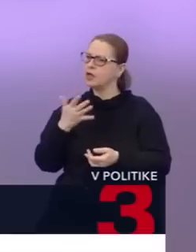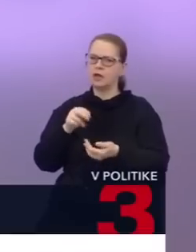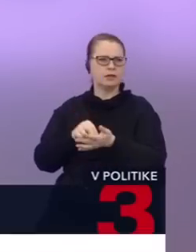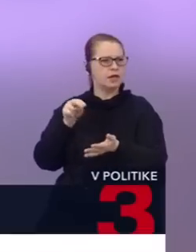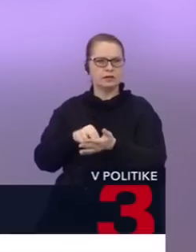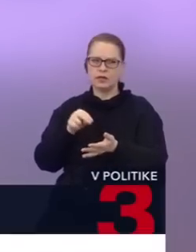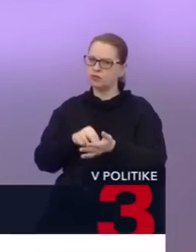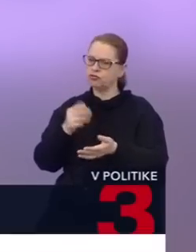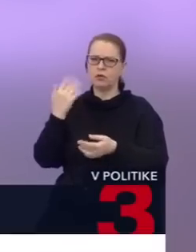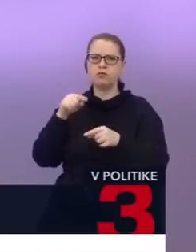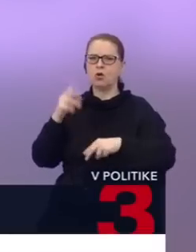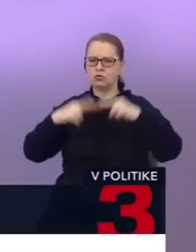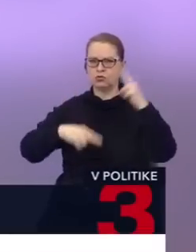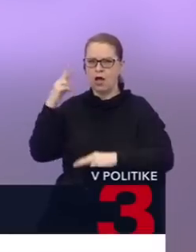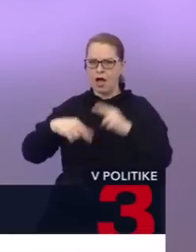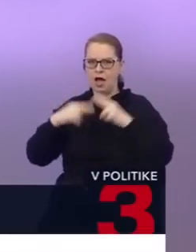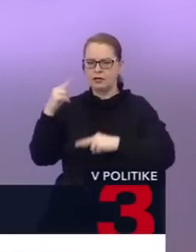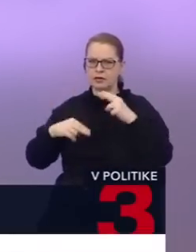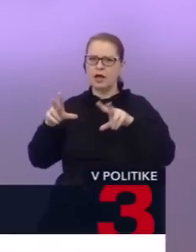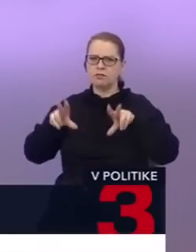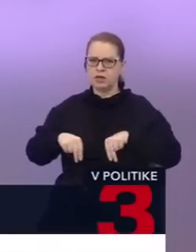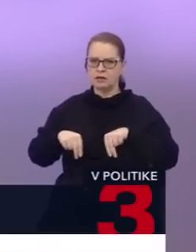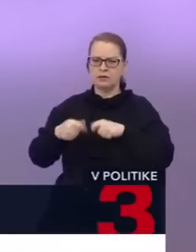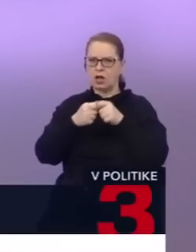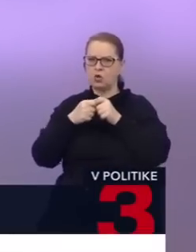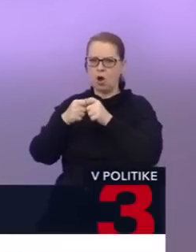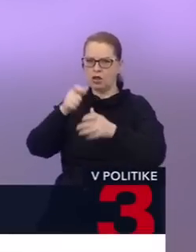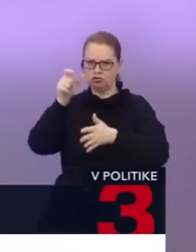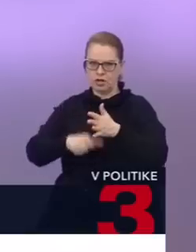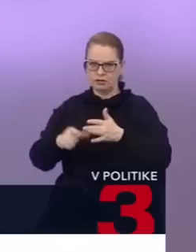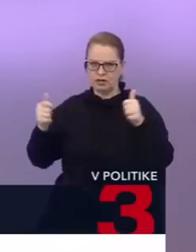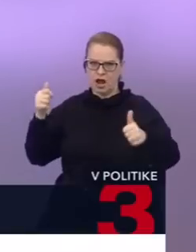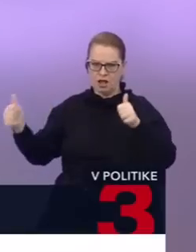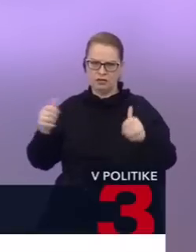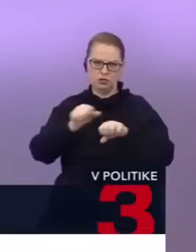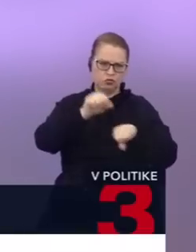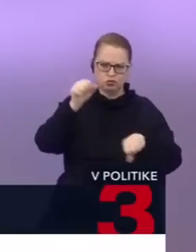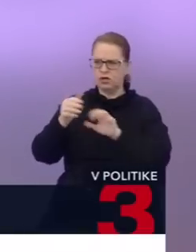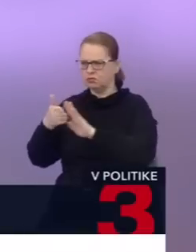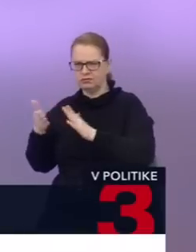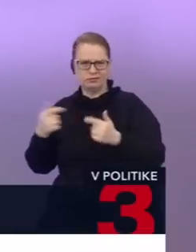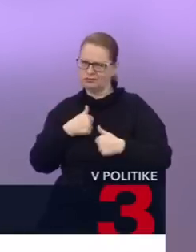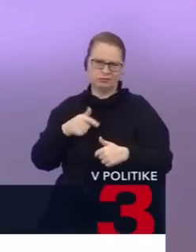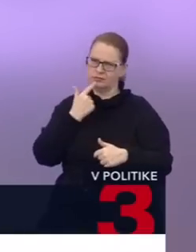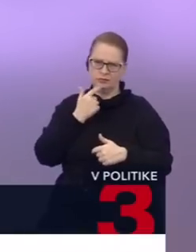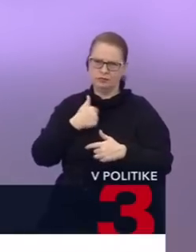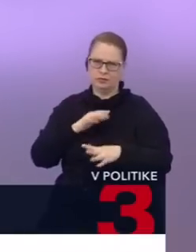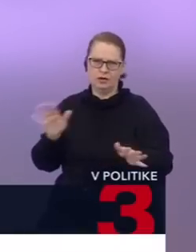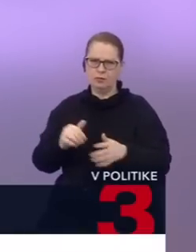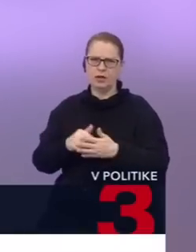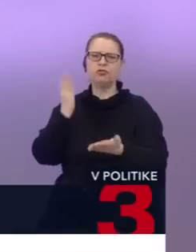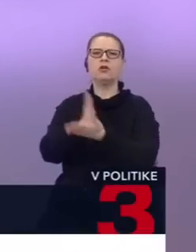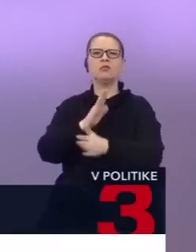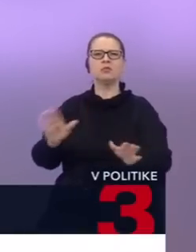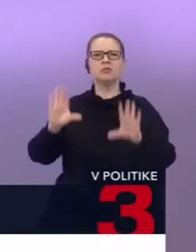boli tie spory medzi predsedami koaličných strán. Pretože naozaj to je to, čo sme celý čas hovorili, že zanikalo potom všetky tie dobré veci,